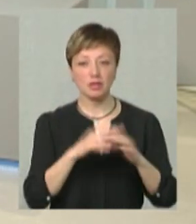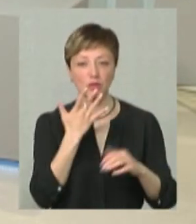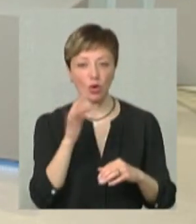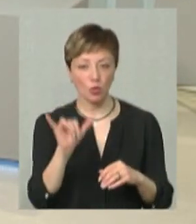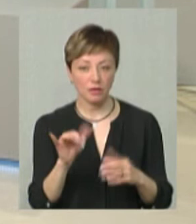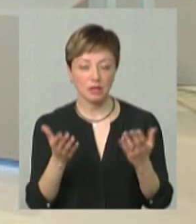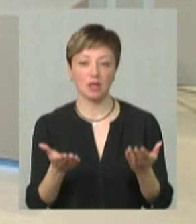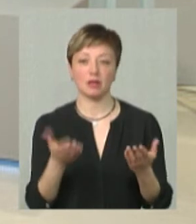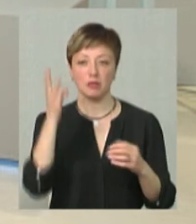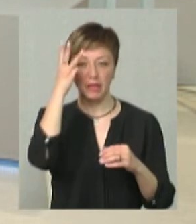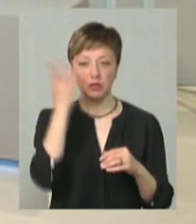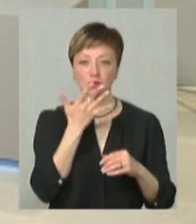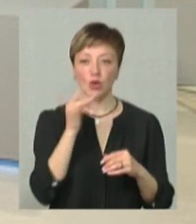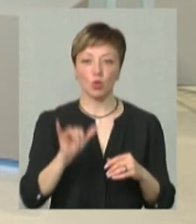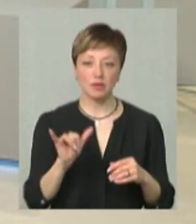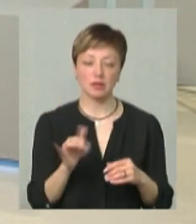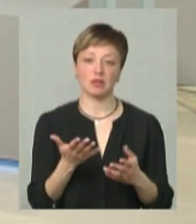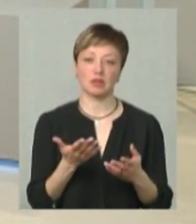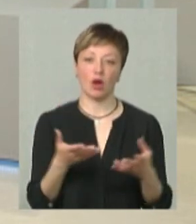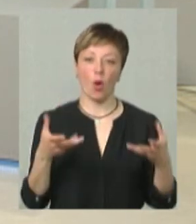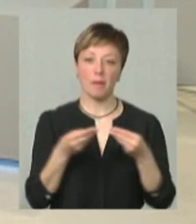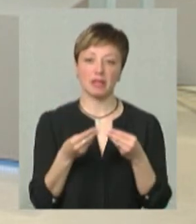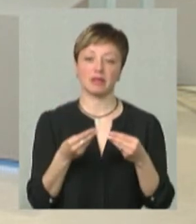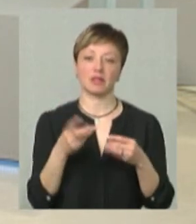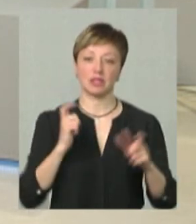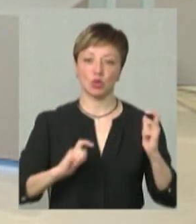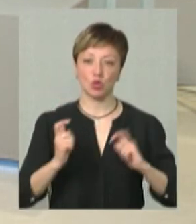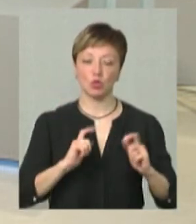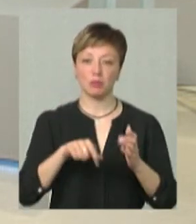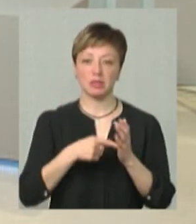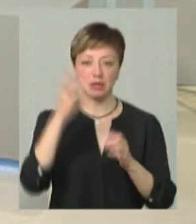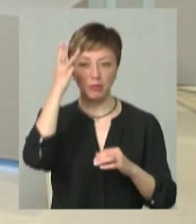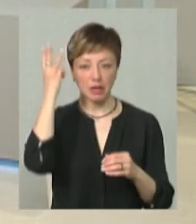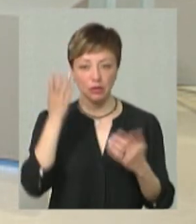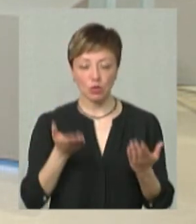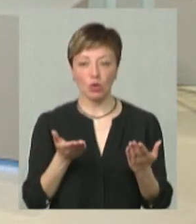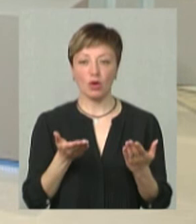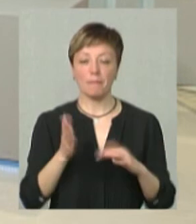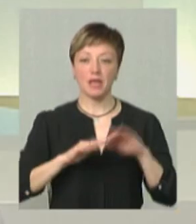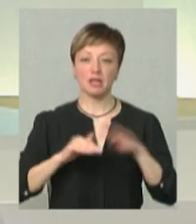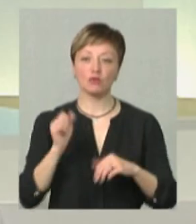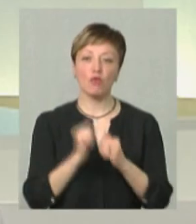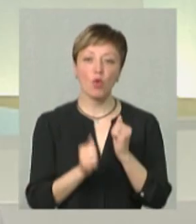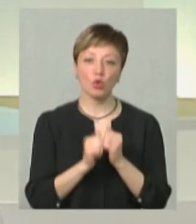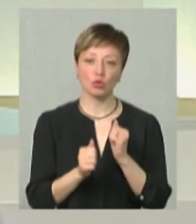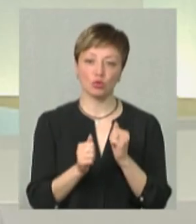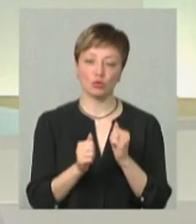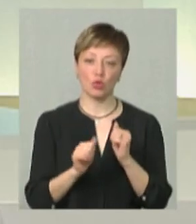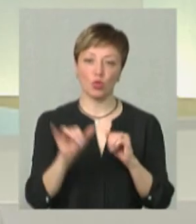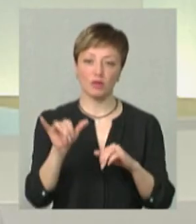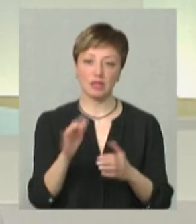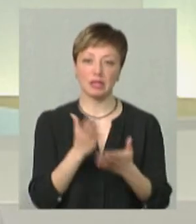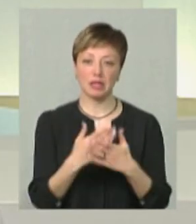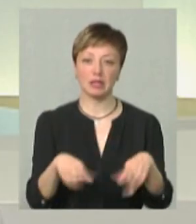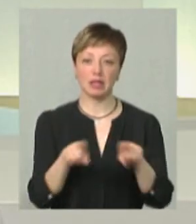національного ущитету, Хмельницького національного ущитету, кооперативного інституту міста Хмельницького. Практично в кожному вище